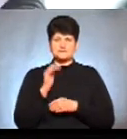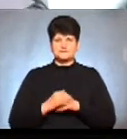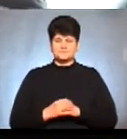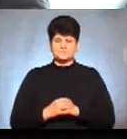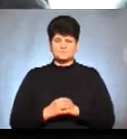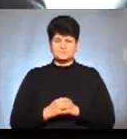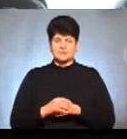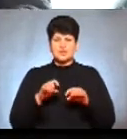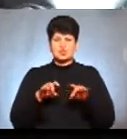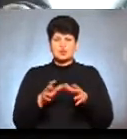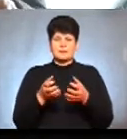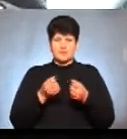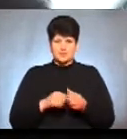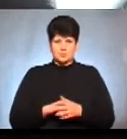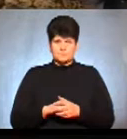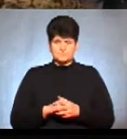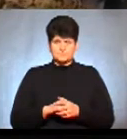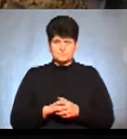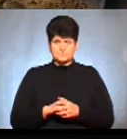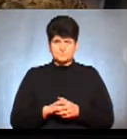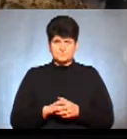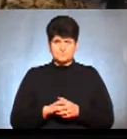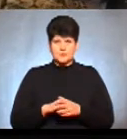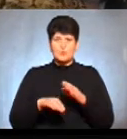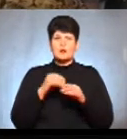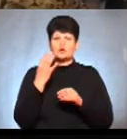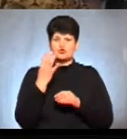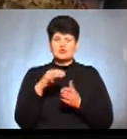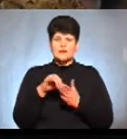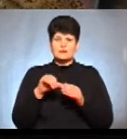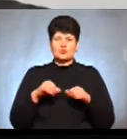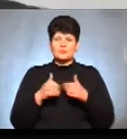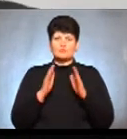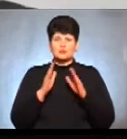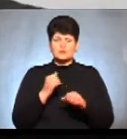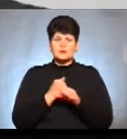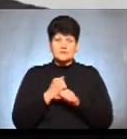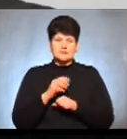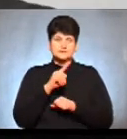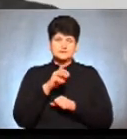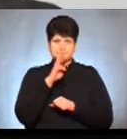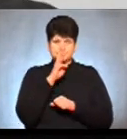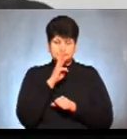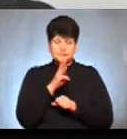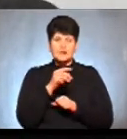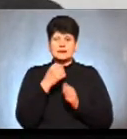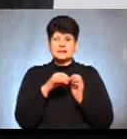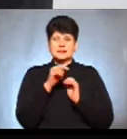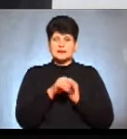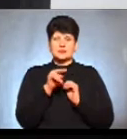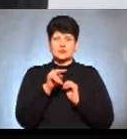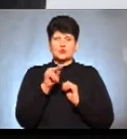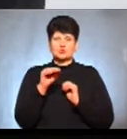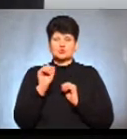Рішення приймають. Обрали чотирьох членів комісії, які працюватимуть на платній основі. Серед них – Петро Жук.